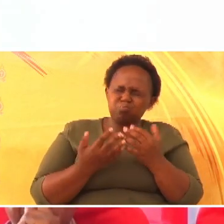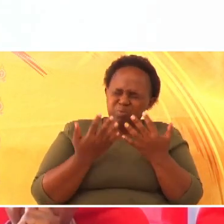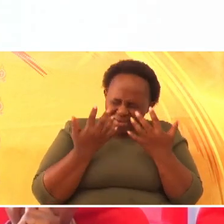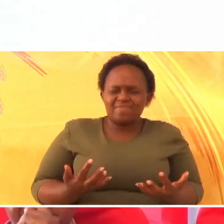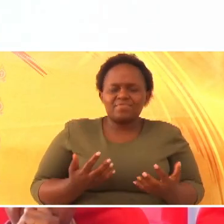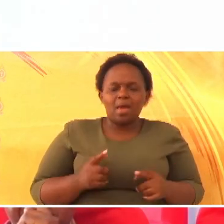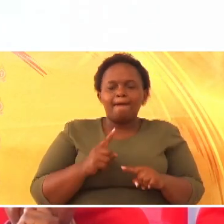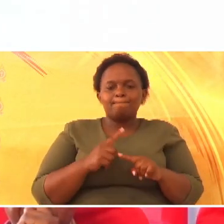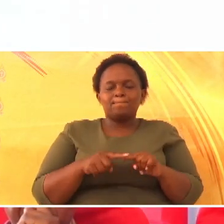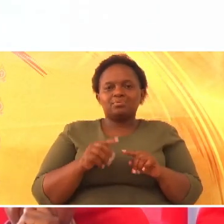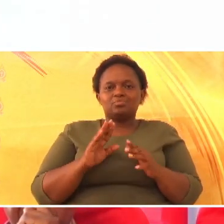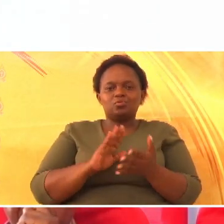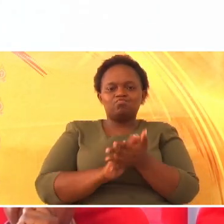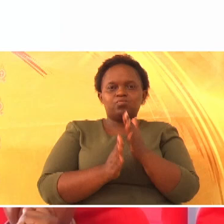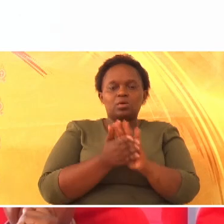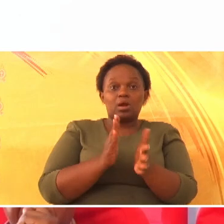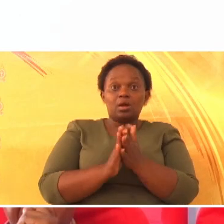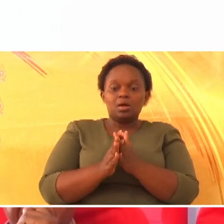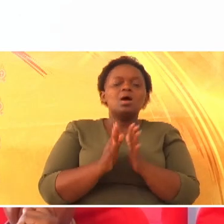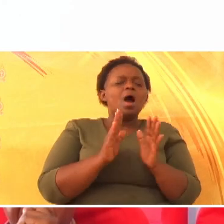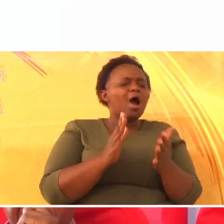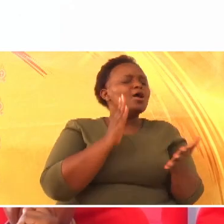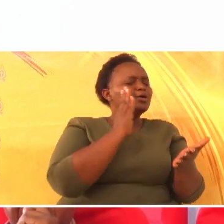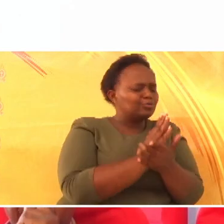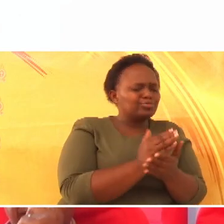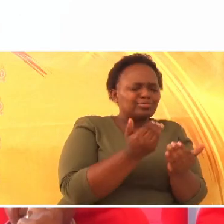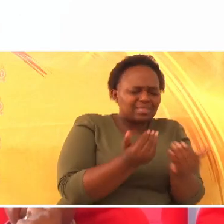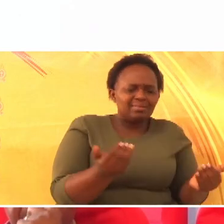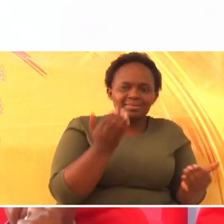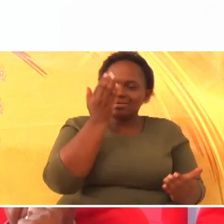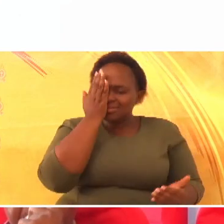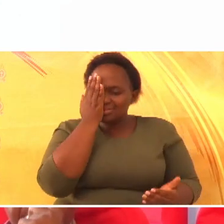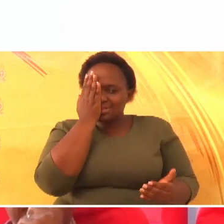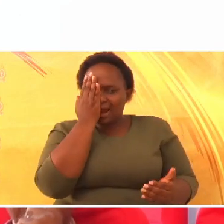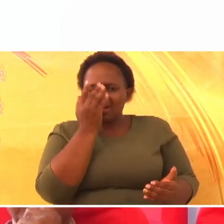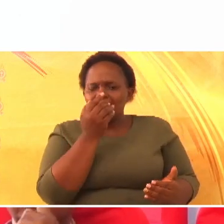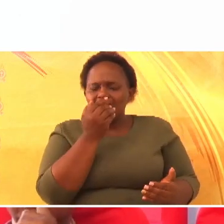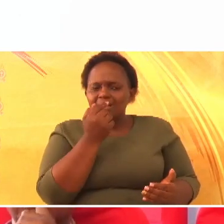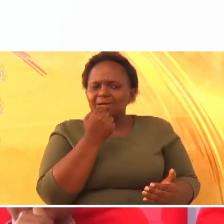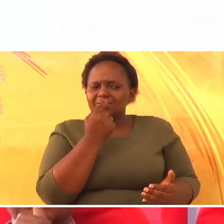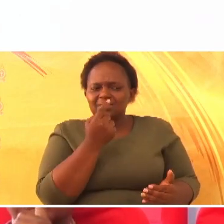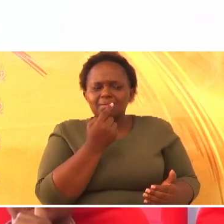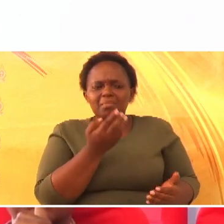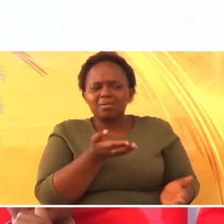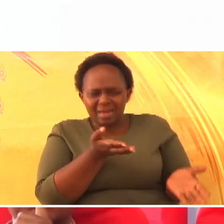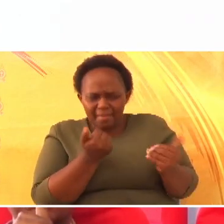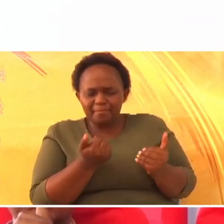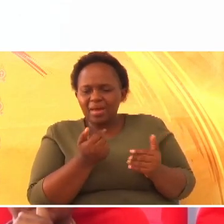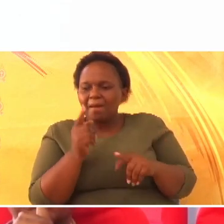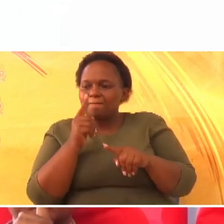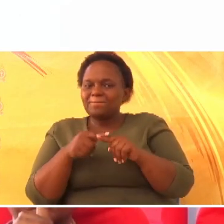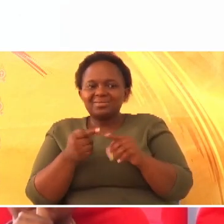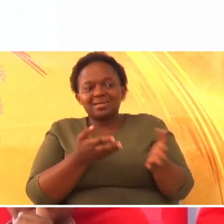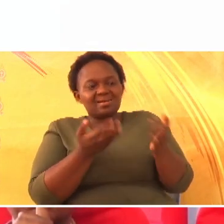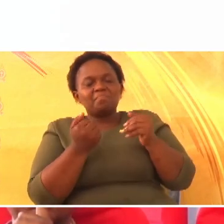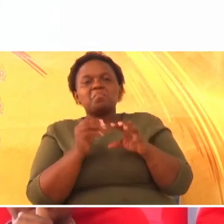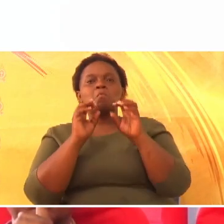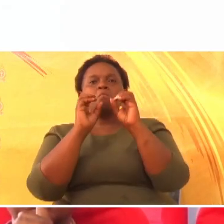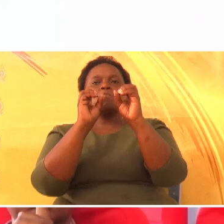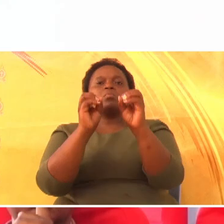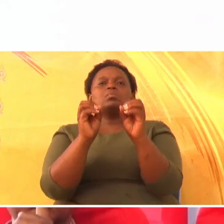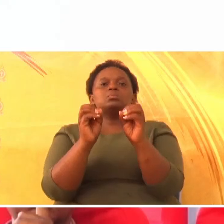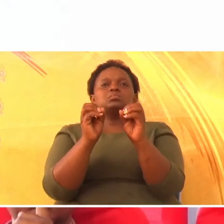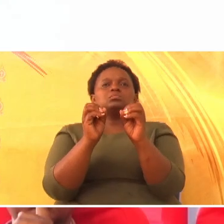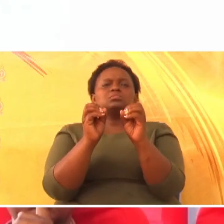Lakini jaku kuwa wanaambi wa joni, bado hawaendi. Hawaji kwa buwana, na hawaendi kwa buwana,